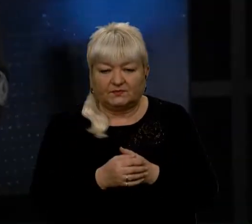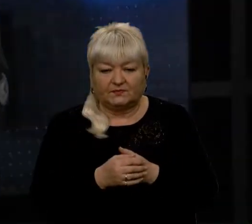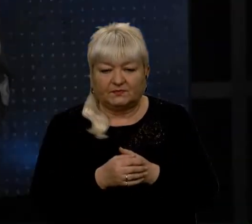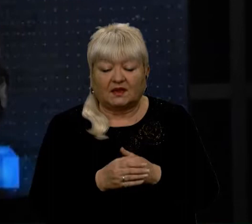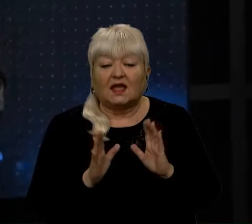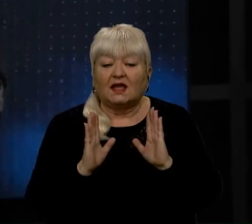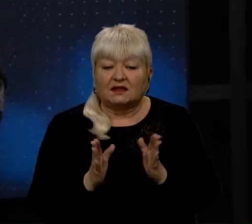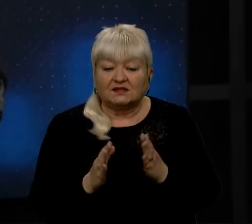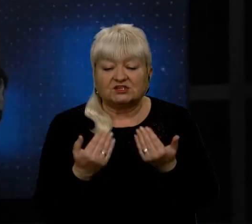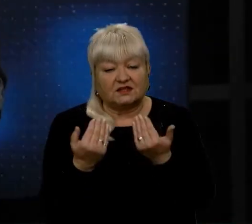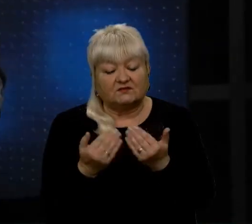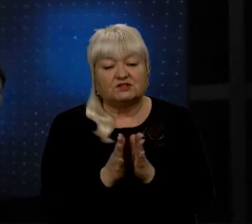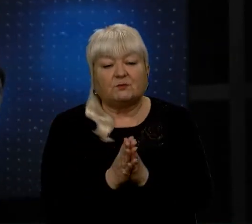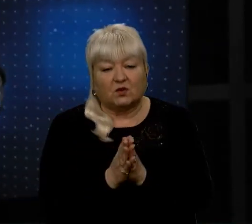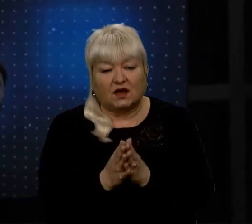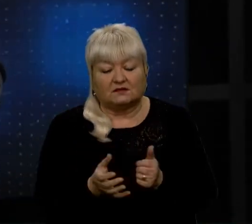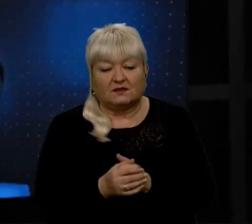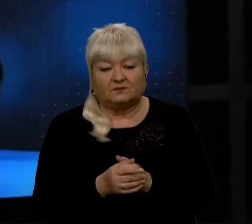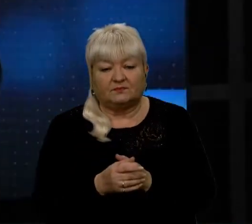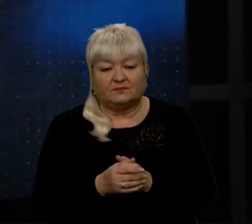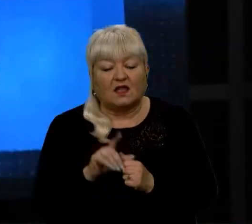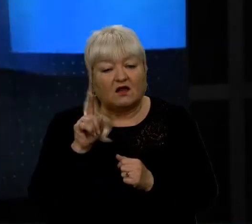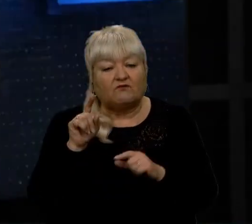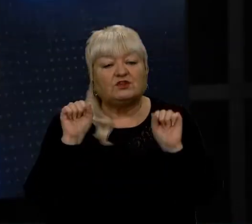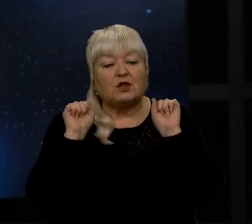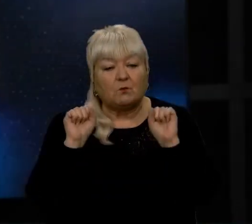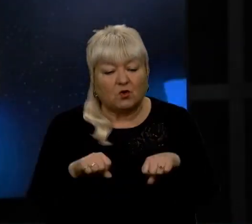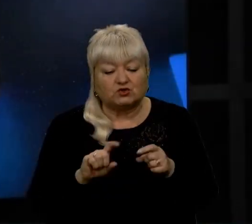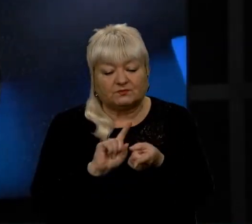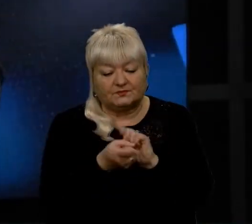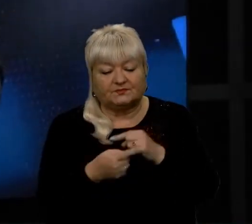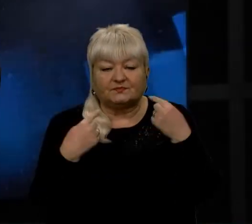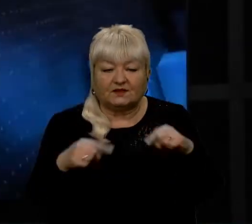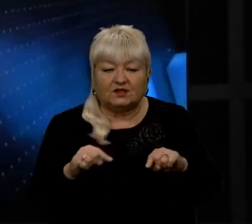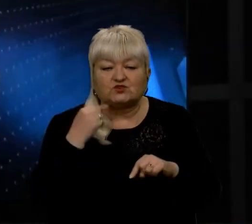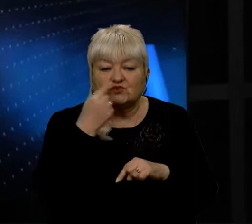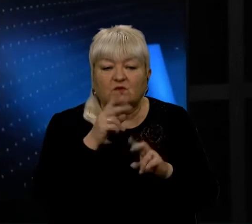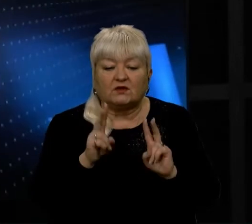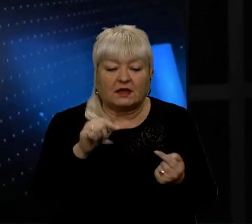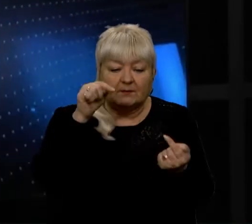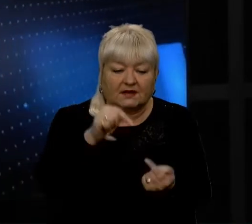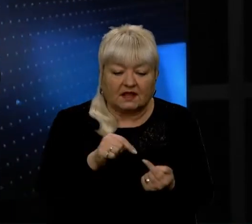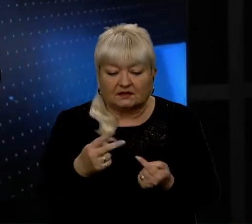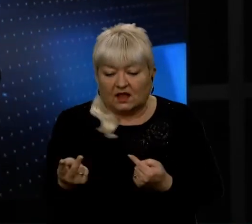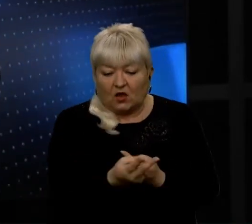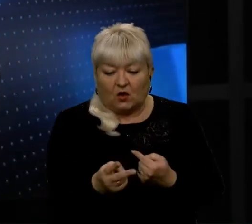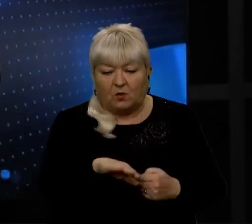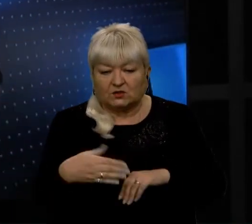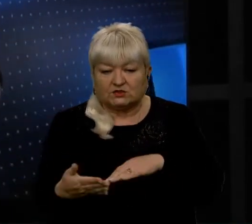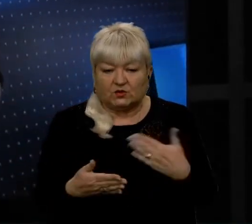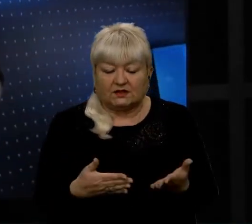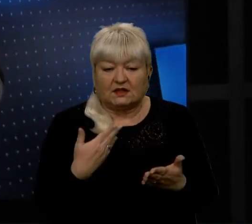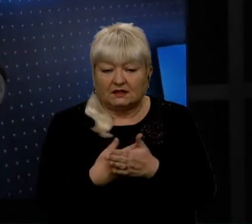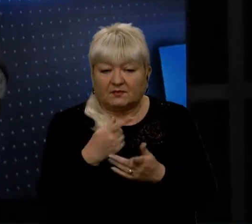Лише на ваше прохання вони можуть перейти на іншу мову, яка прийнятна для обох сторон. Наприклад,